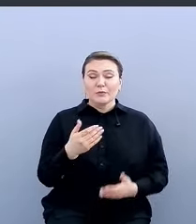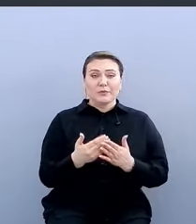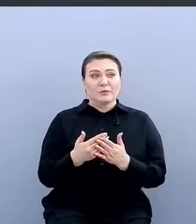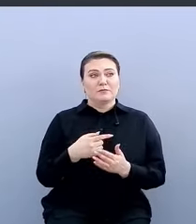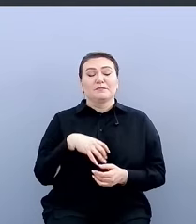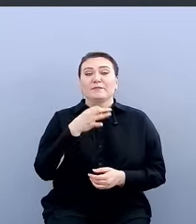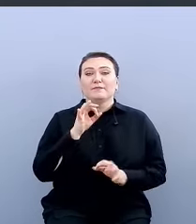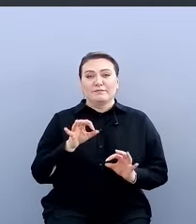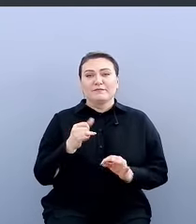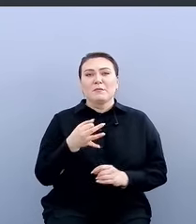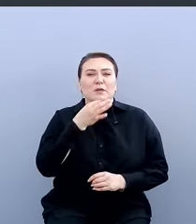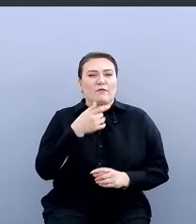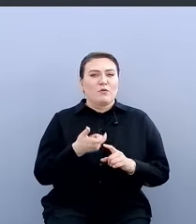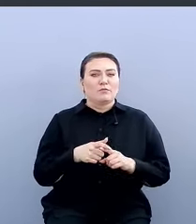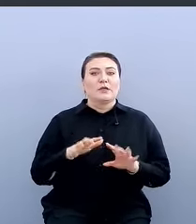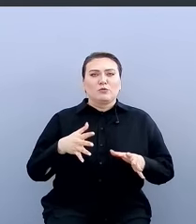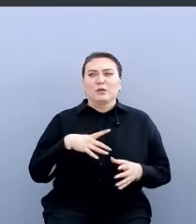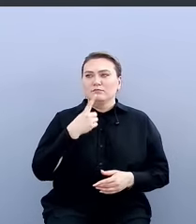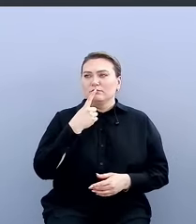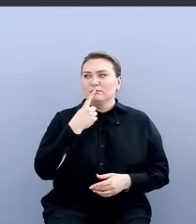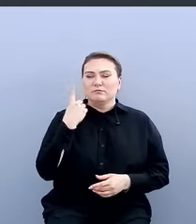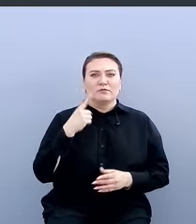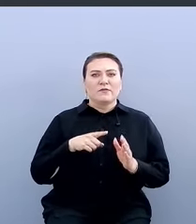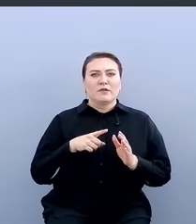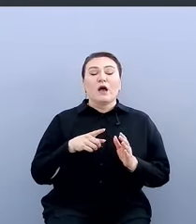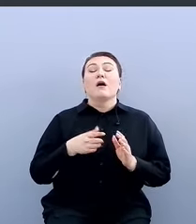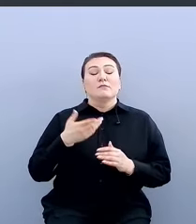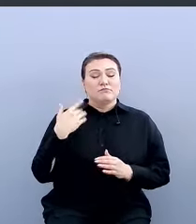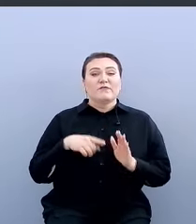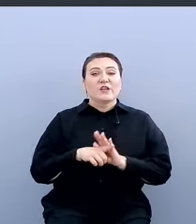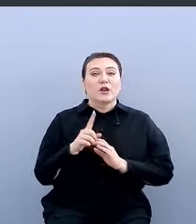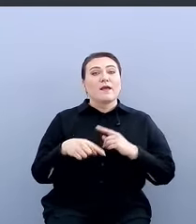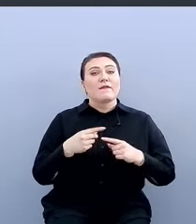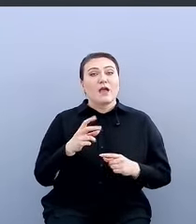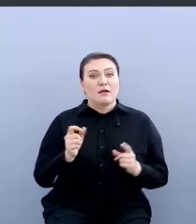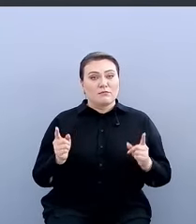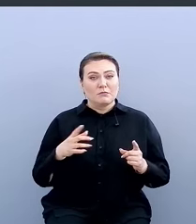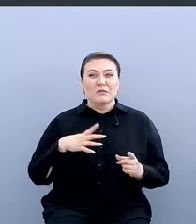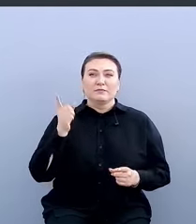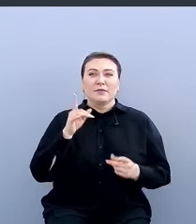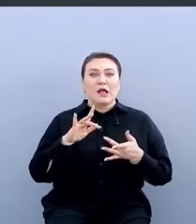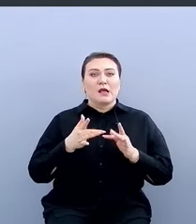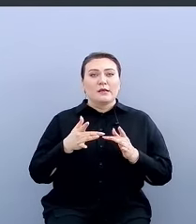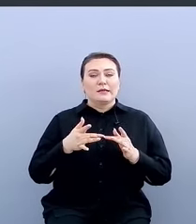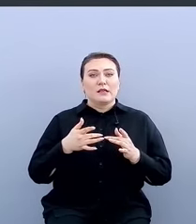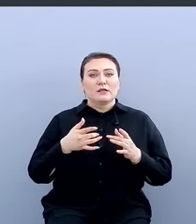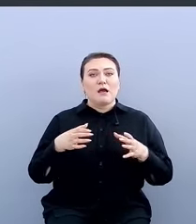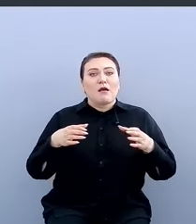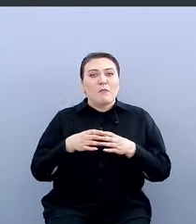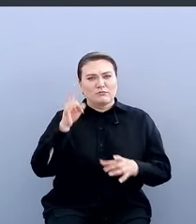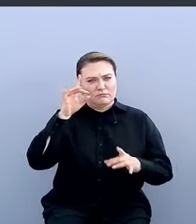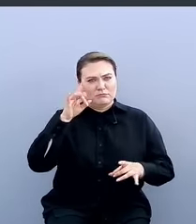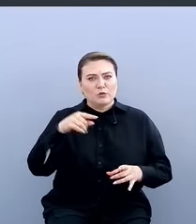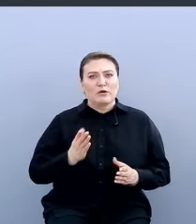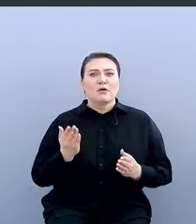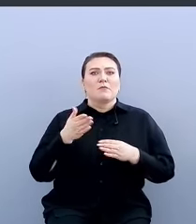очень нравится. Сейчас ситуация, она случилась где-то в начале века, была интернет-компания на тот момент известная, и туда